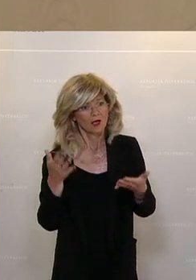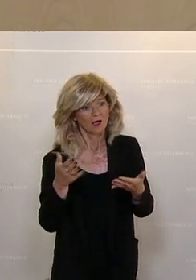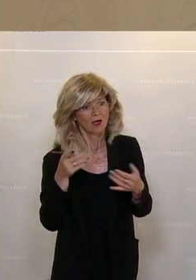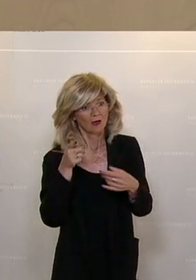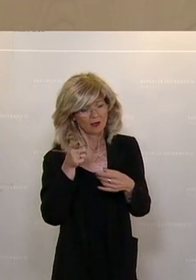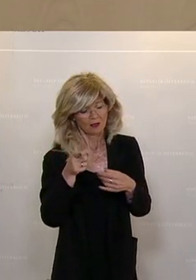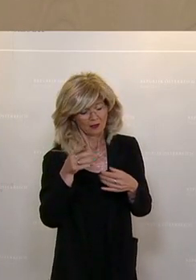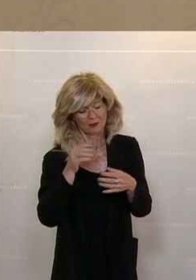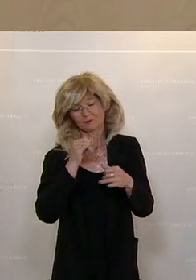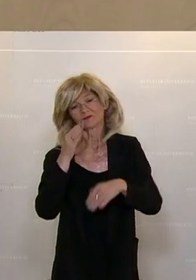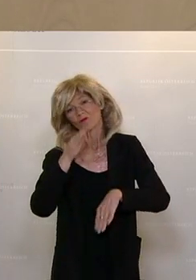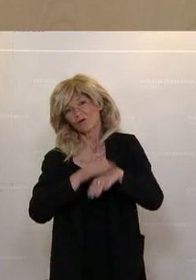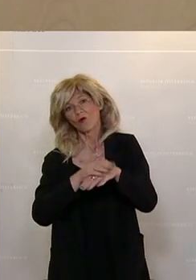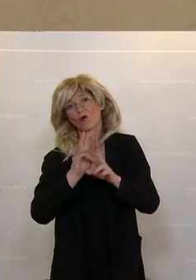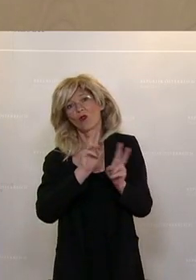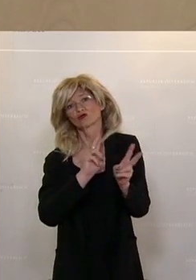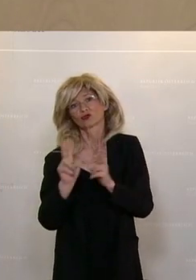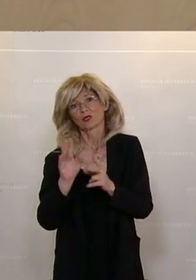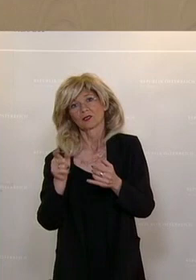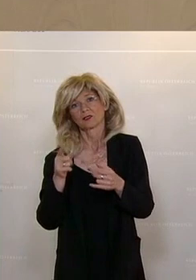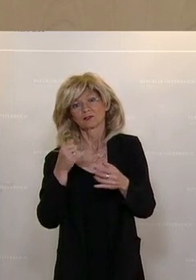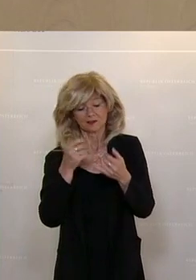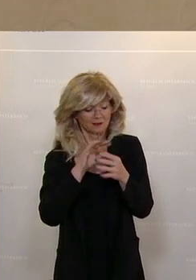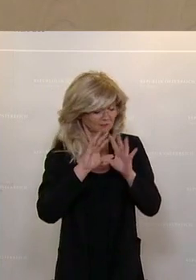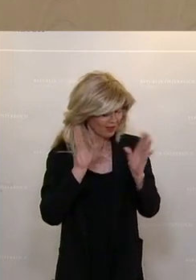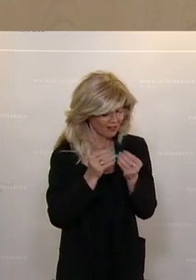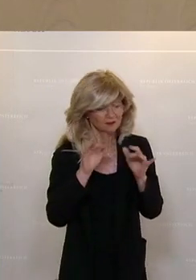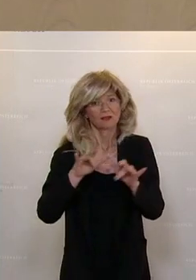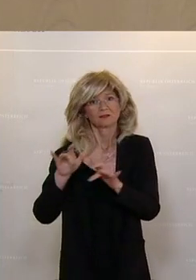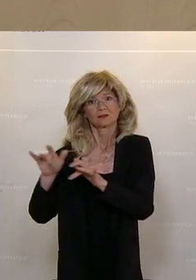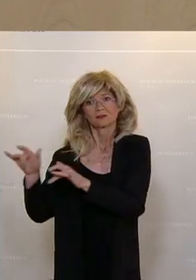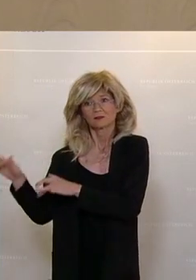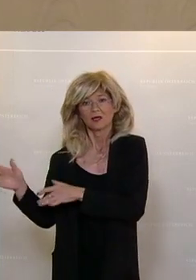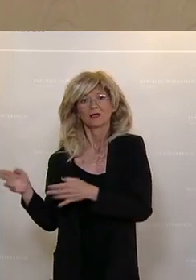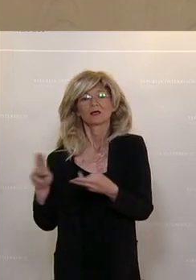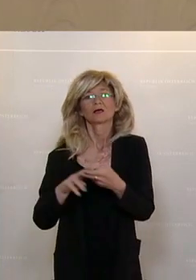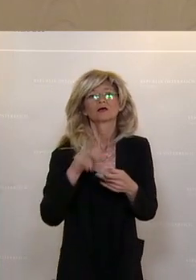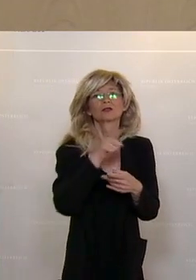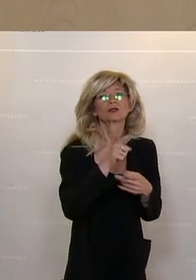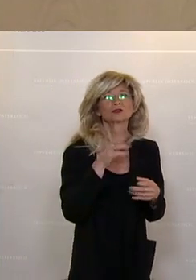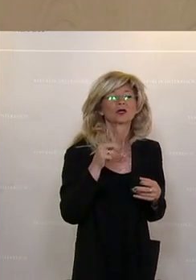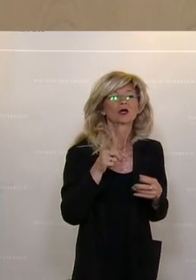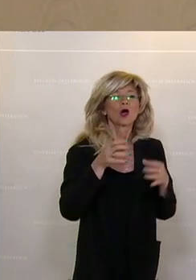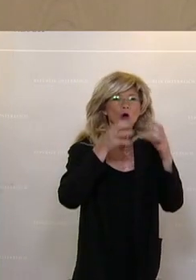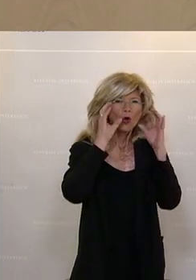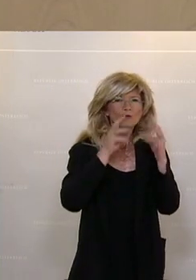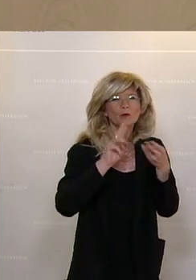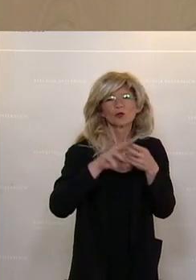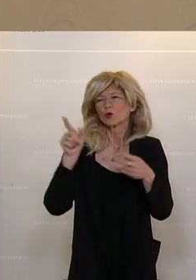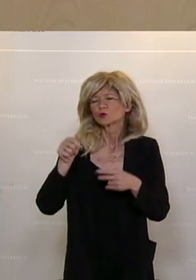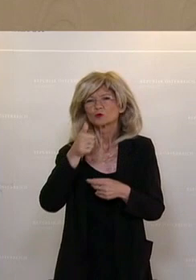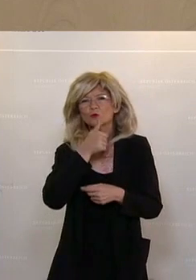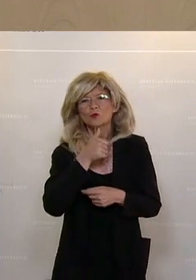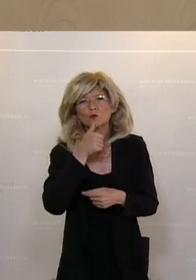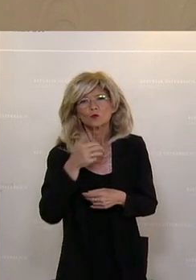sind und vollständig zu Tage getreten sind. Und deshalb frage ich Sie, meine sehr geehrten Damen und Herren von der ÖVP und den Grünen, wo sind denn